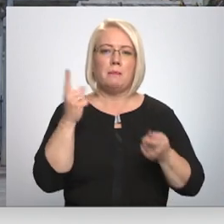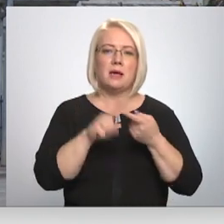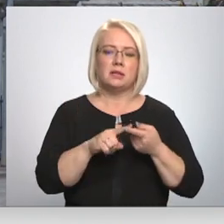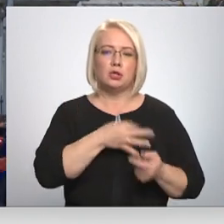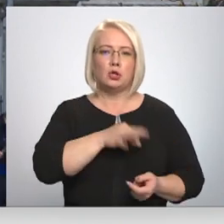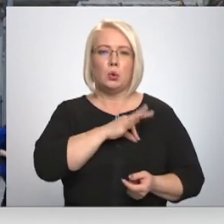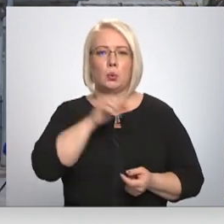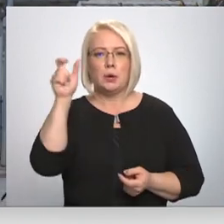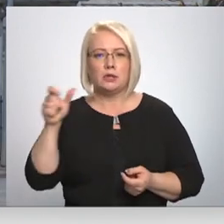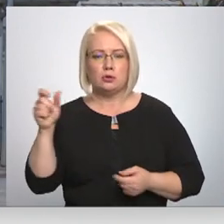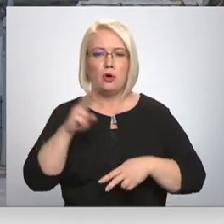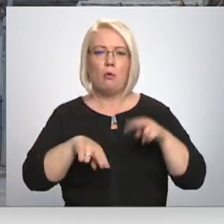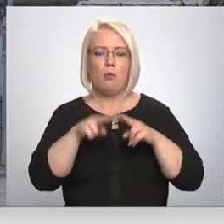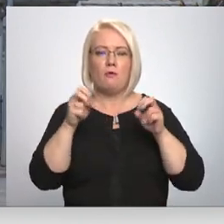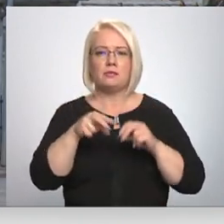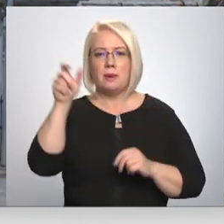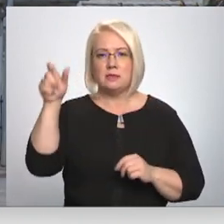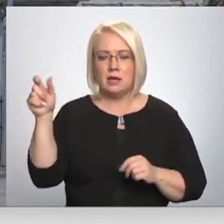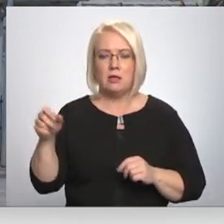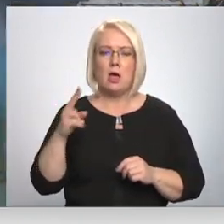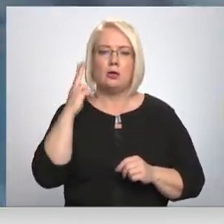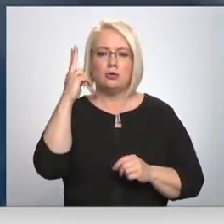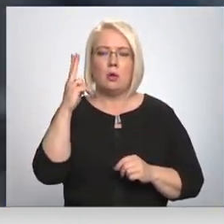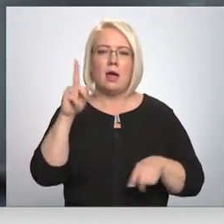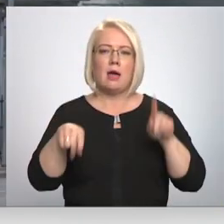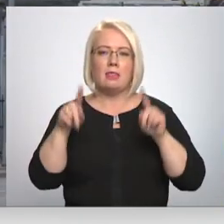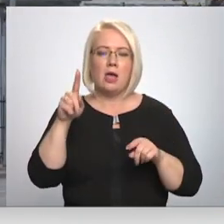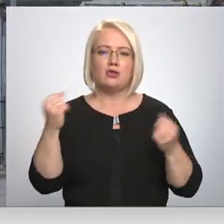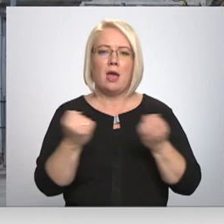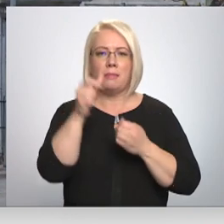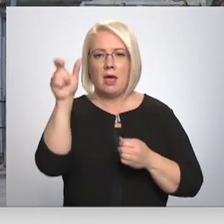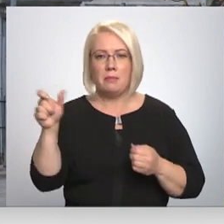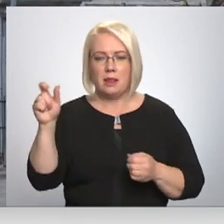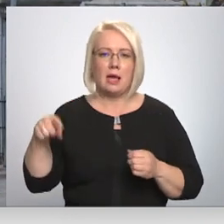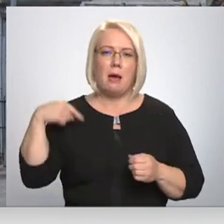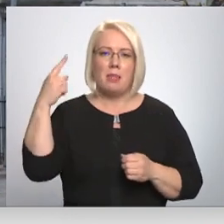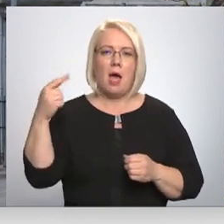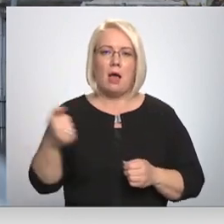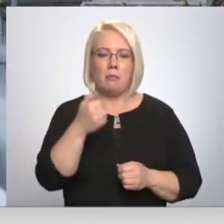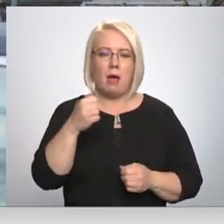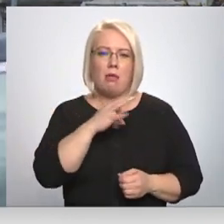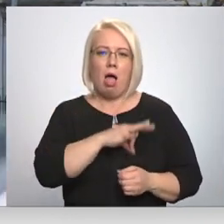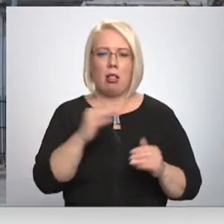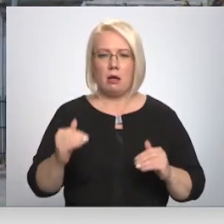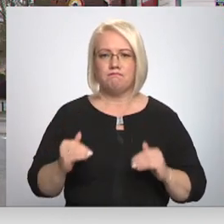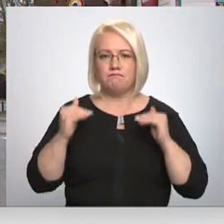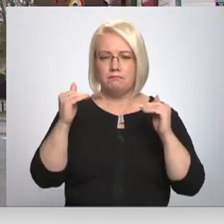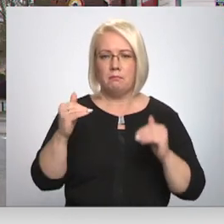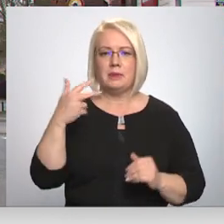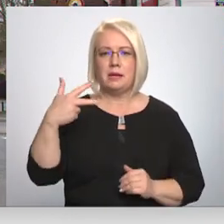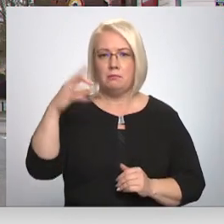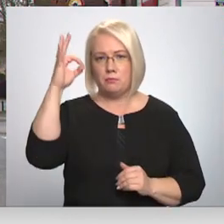būvspeciālistus. Pētersona sola atsevišķām domas darbinieku kategorijām nākamgad atlīdzība varētu palielināties pat par